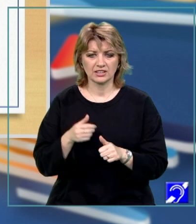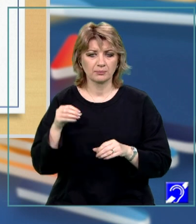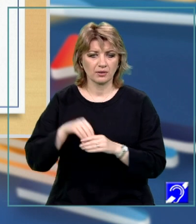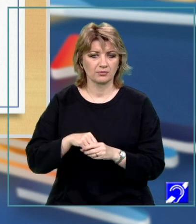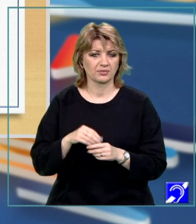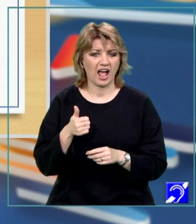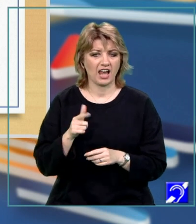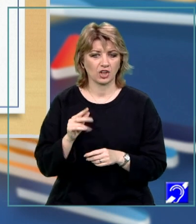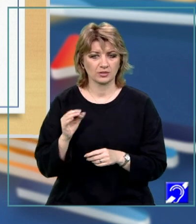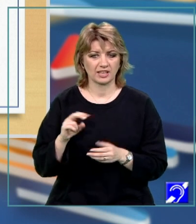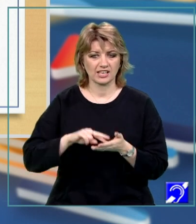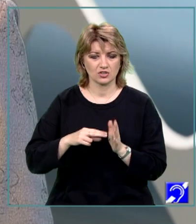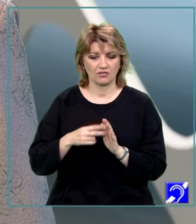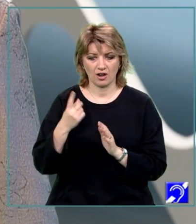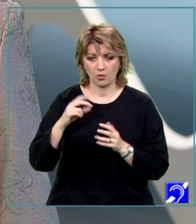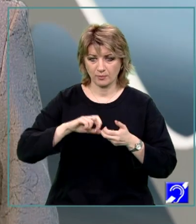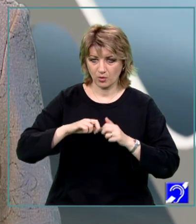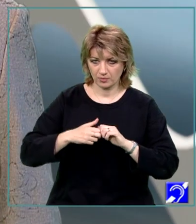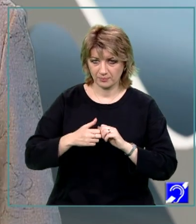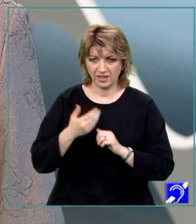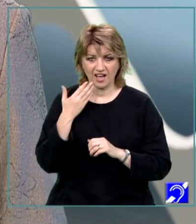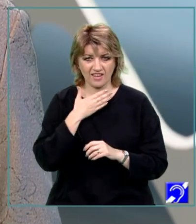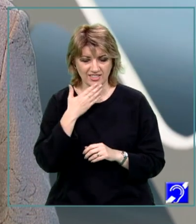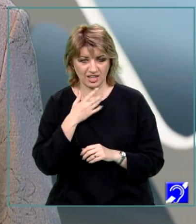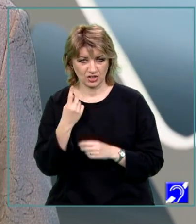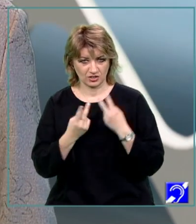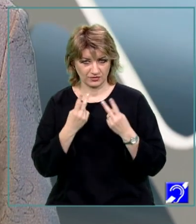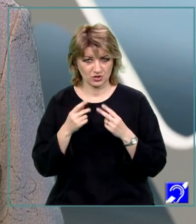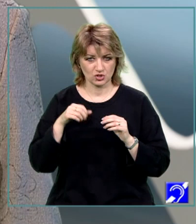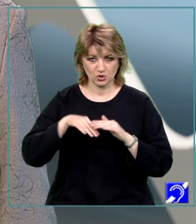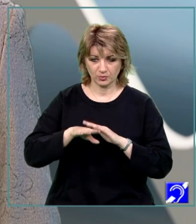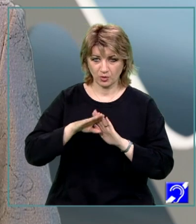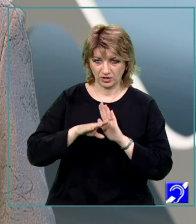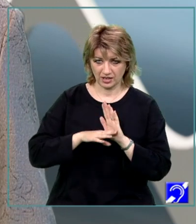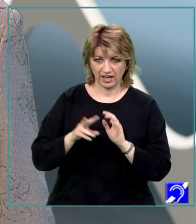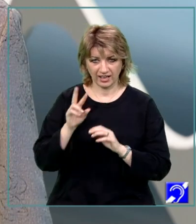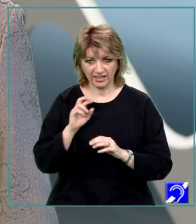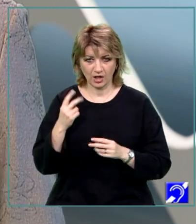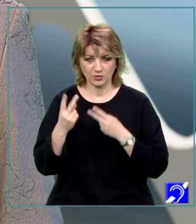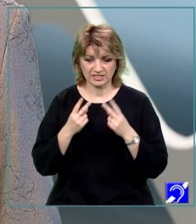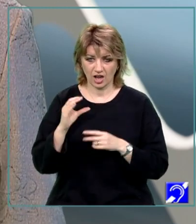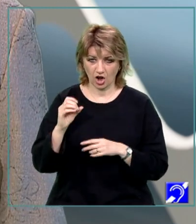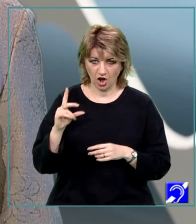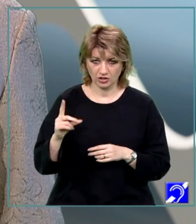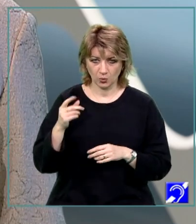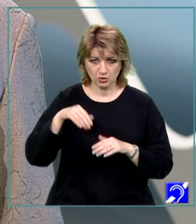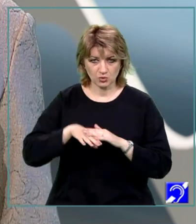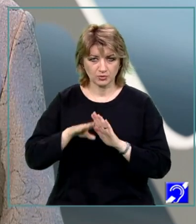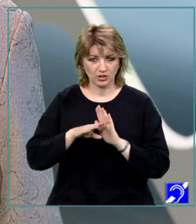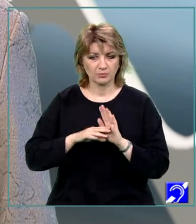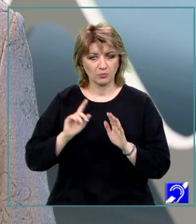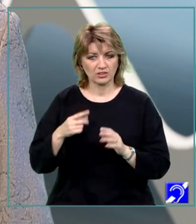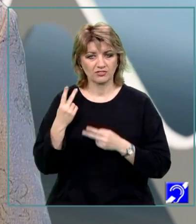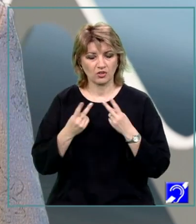algoritmului de rezolvare a unei probleme. Avantaje ale utilizării subprogramelor Reutilizarea codului Un subprogram poate fi